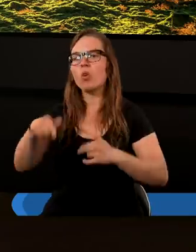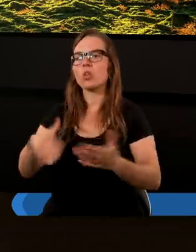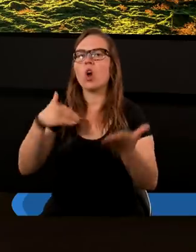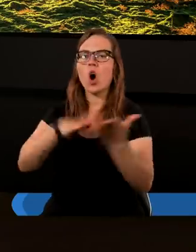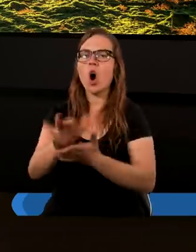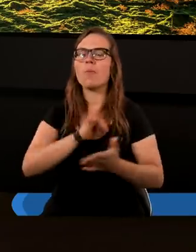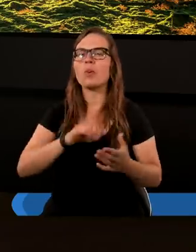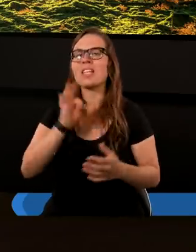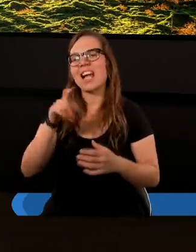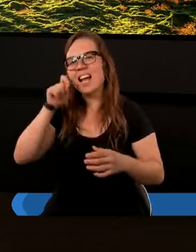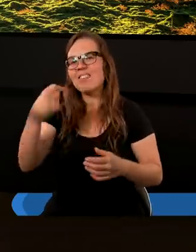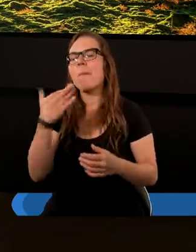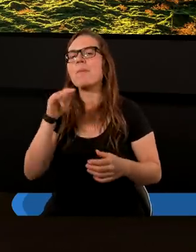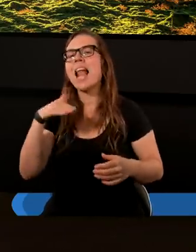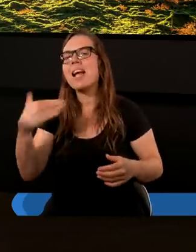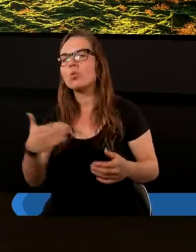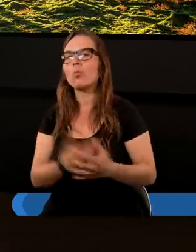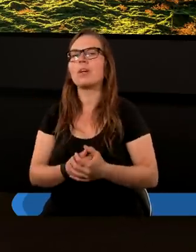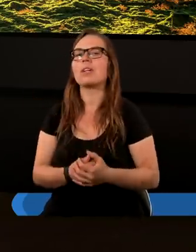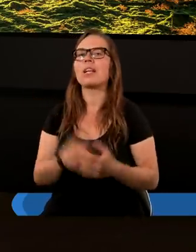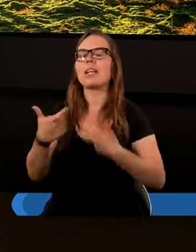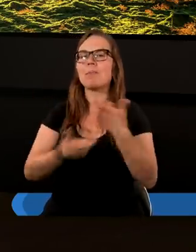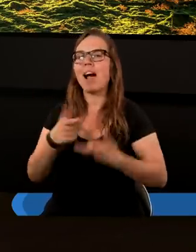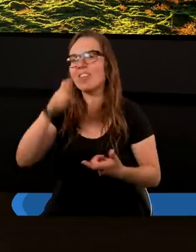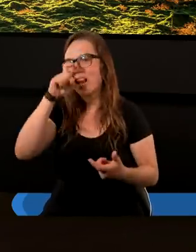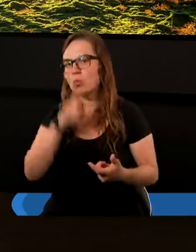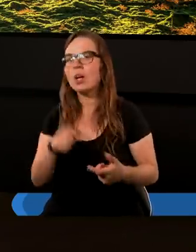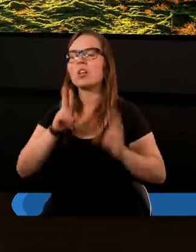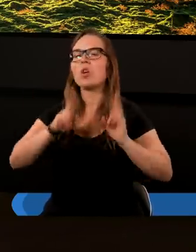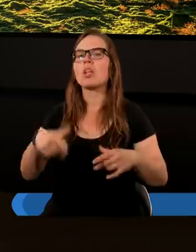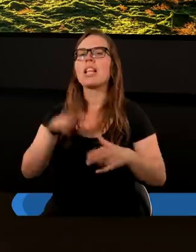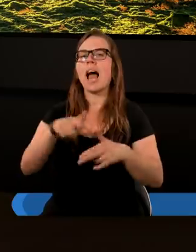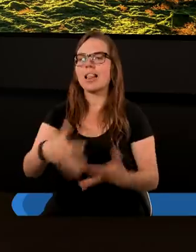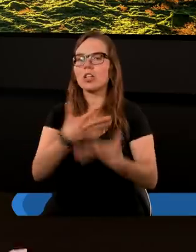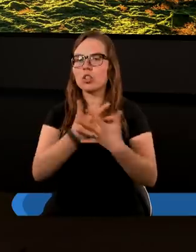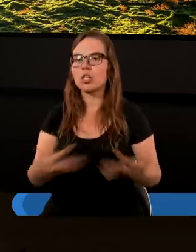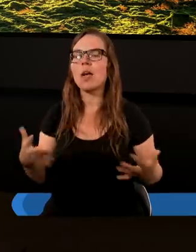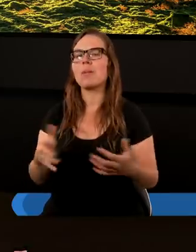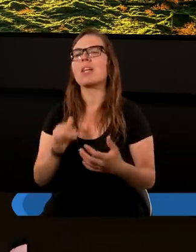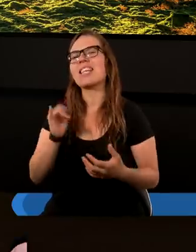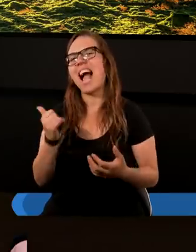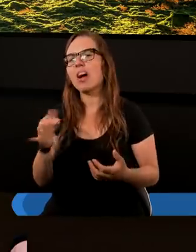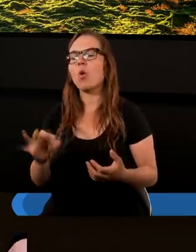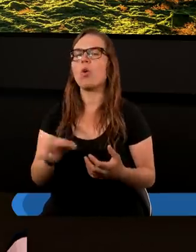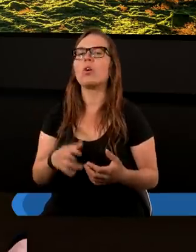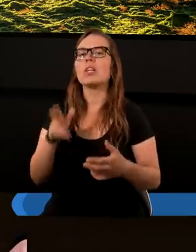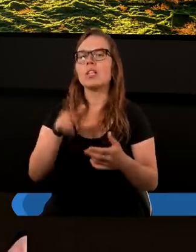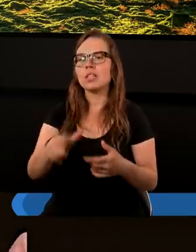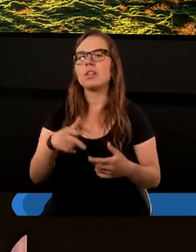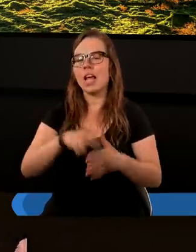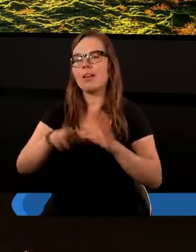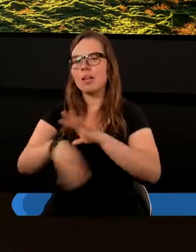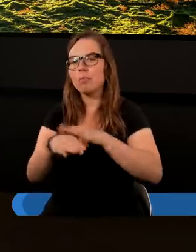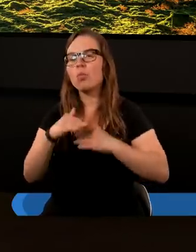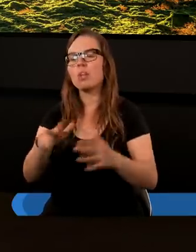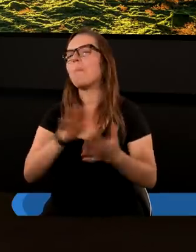rozpocznie się tak zwane milenium. Sprawca złego zostanie na tej ziemi, jako na tej pustej,